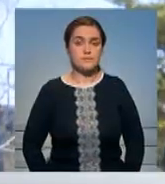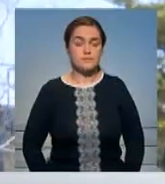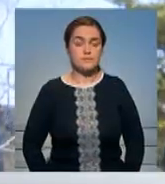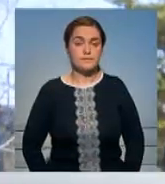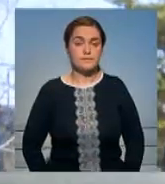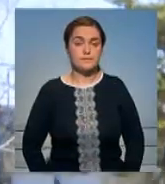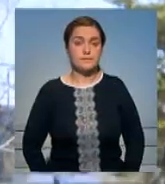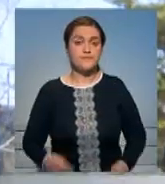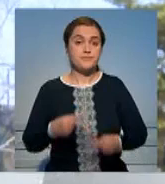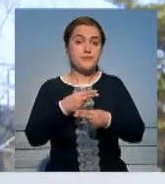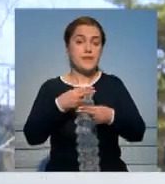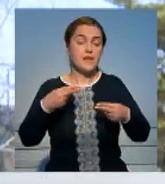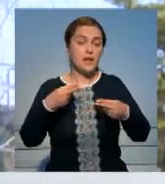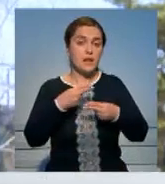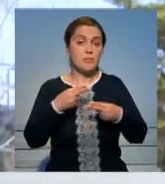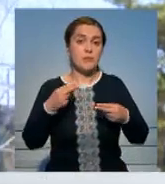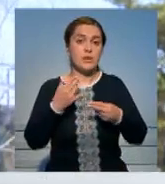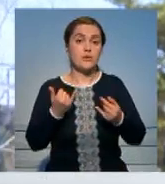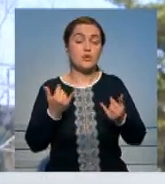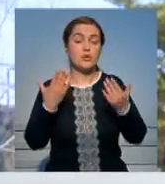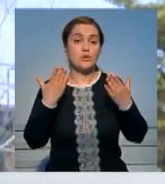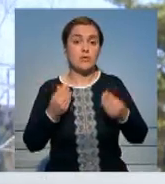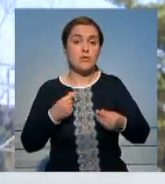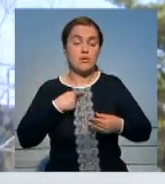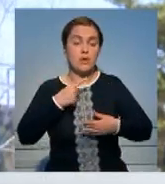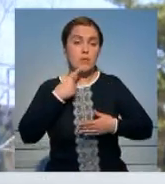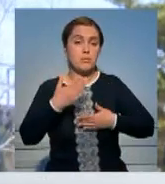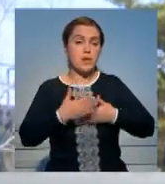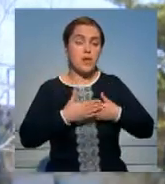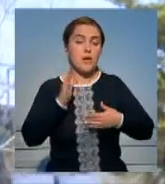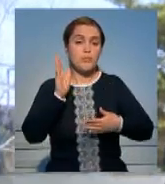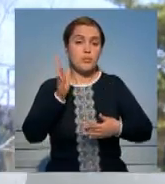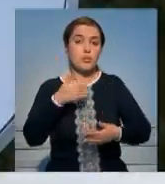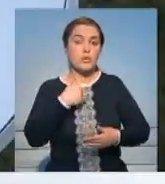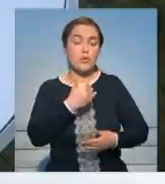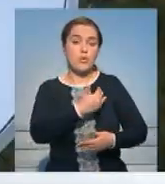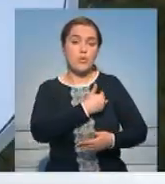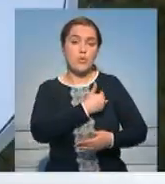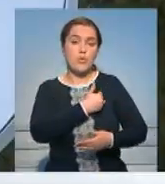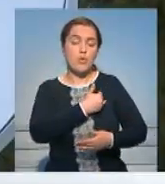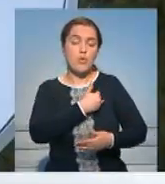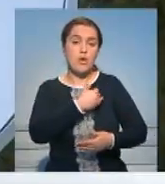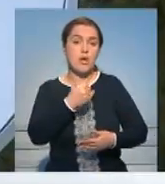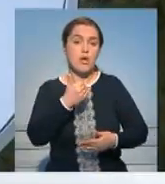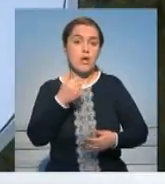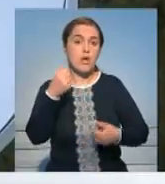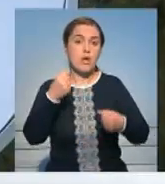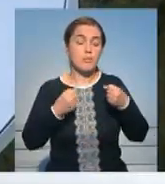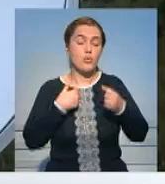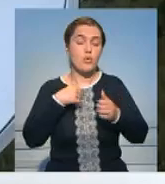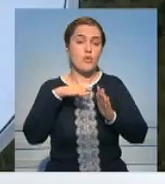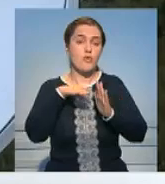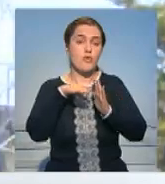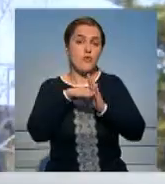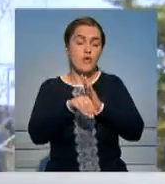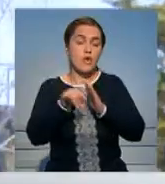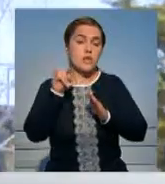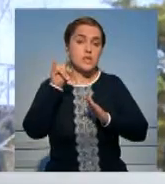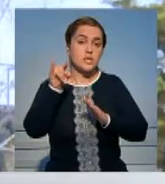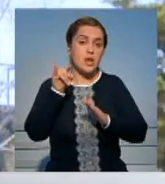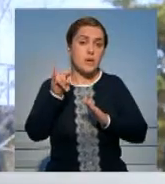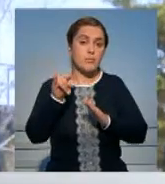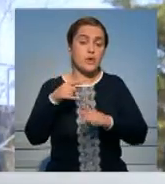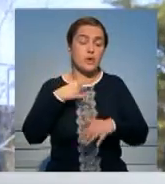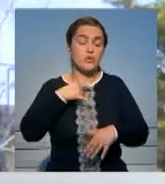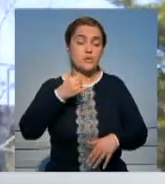Данная тематика, посвященная сегодняшнему дню, для меня была очень близка, потому что в будущем я хочу стать пилотом. И сегодняшняя лекция мне очень сильно понравилась. Даже